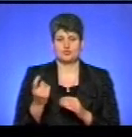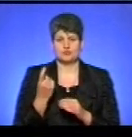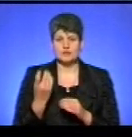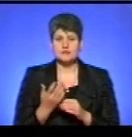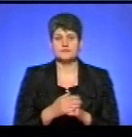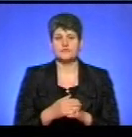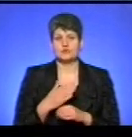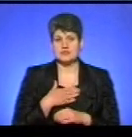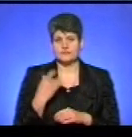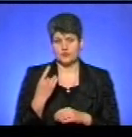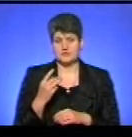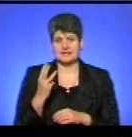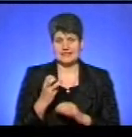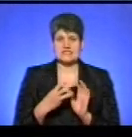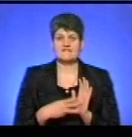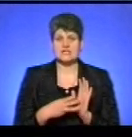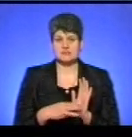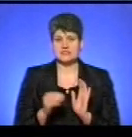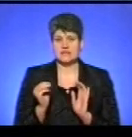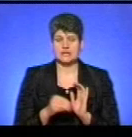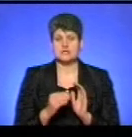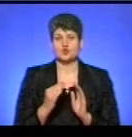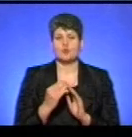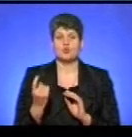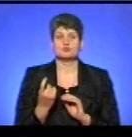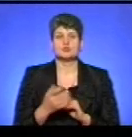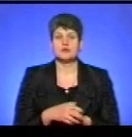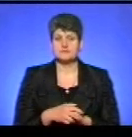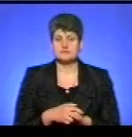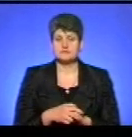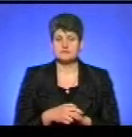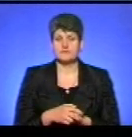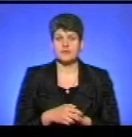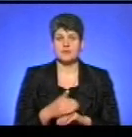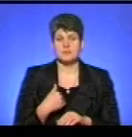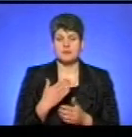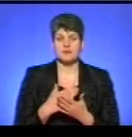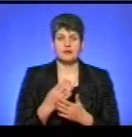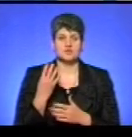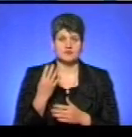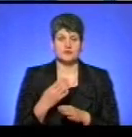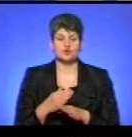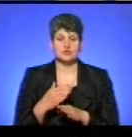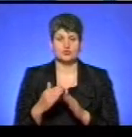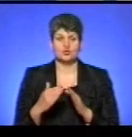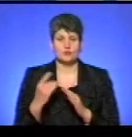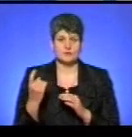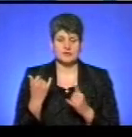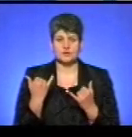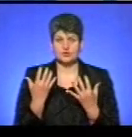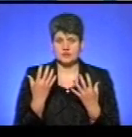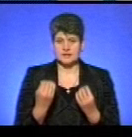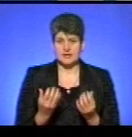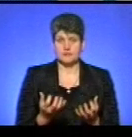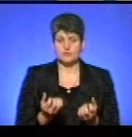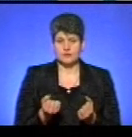У нас в області 380 тисяч домогосподарств. Тобто, ми маємо четверту частину домогосподарств області, які зараз на сьогоднішній день